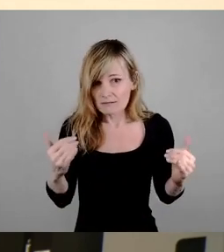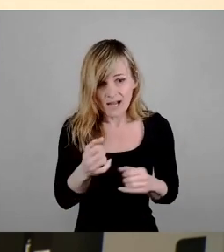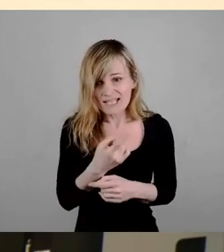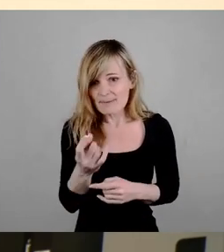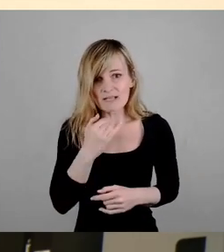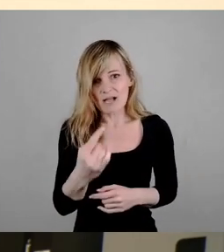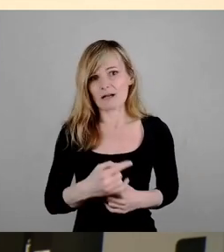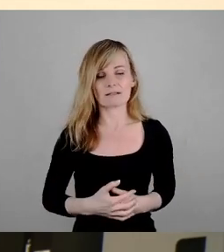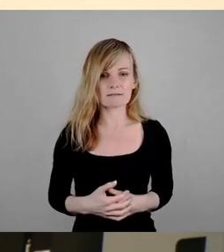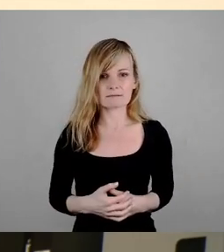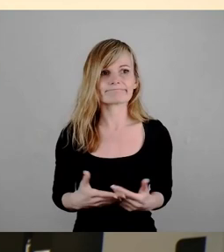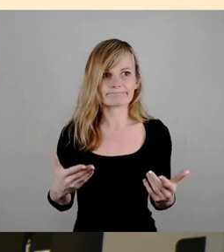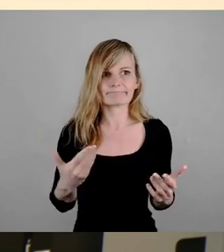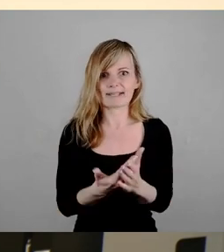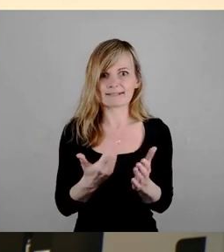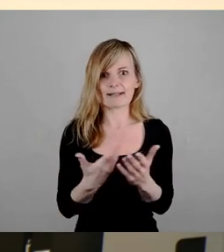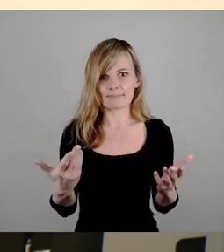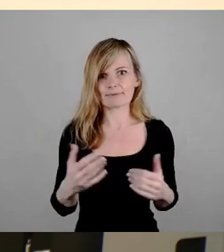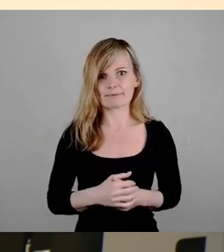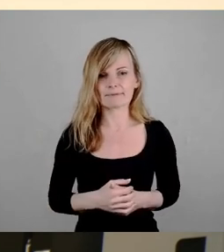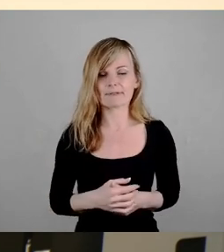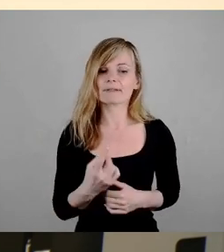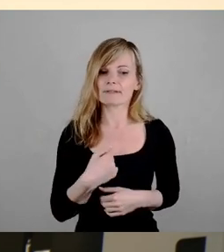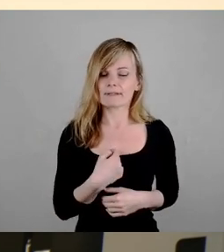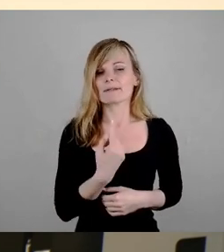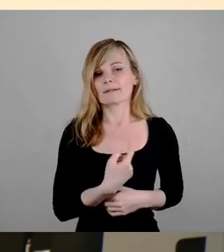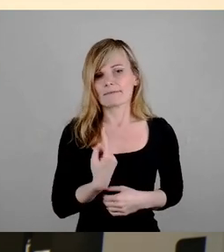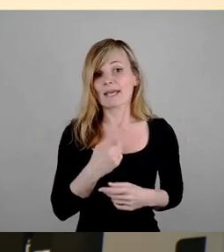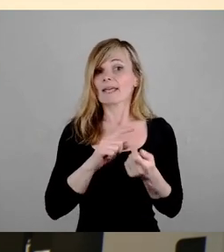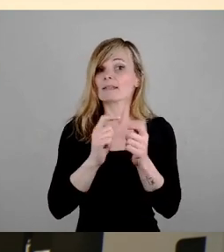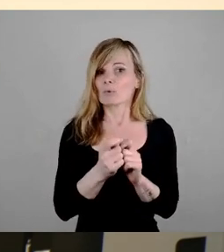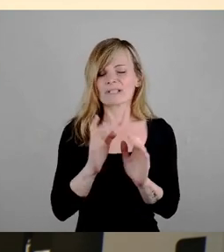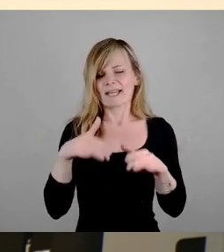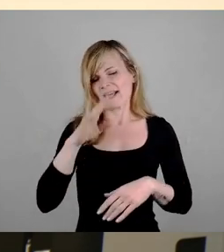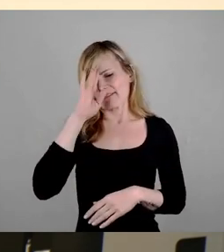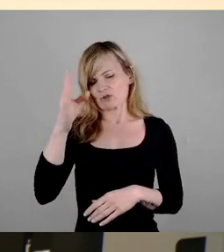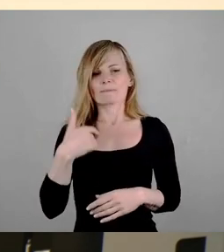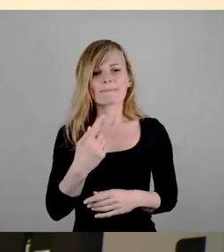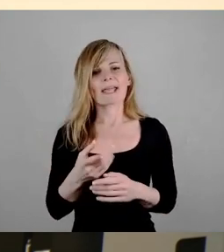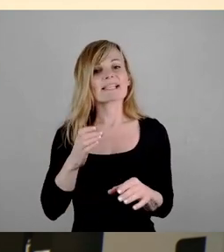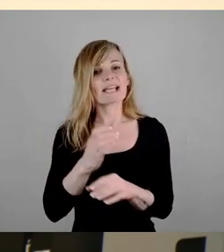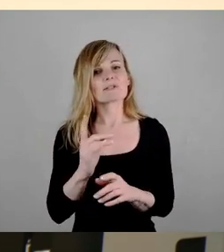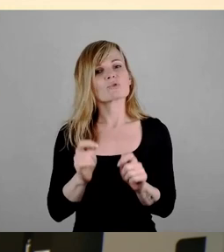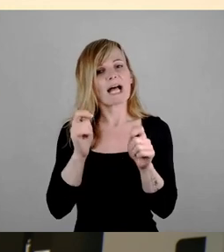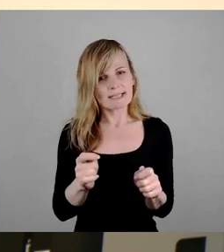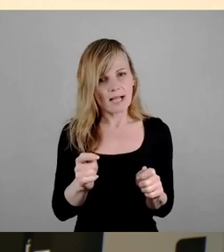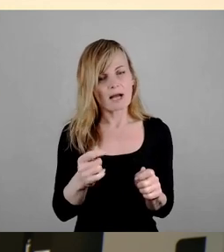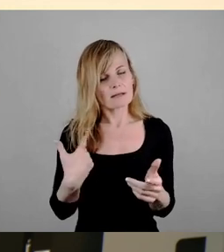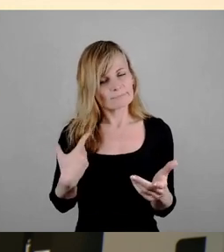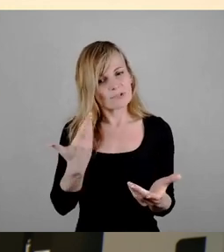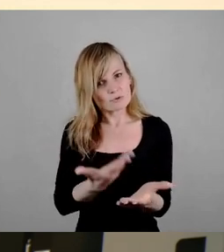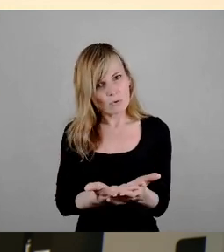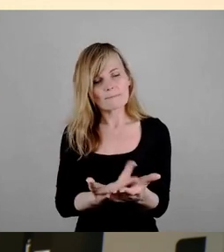Und deswegen haben wir einen Änderungs-, Quatsch, einen Ersetzungsantrag eingesetzt, der neben